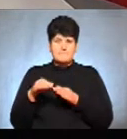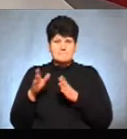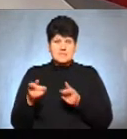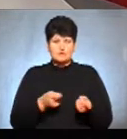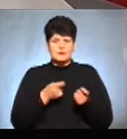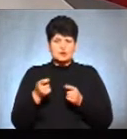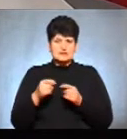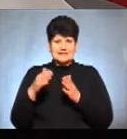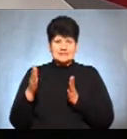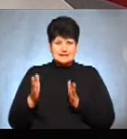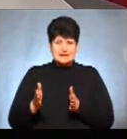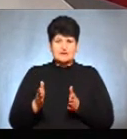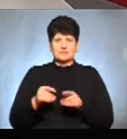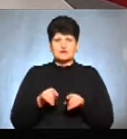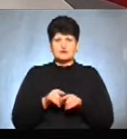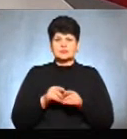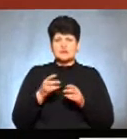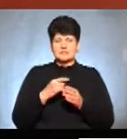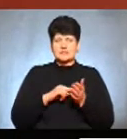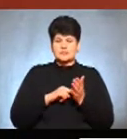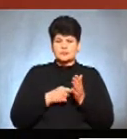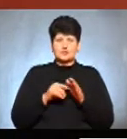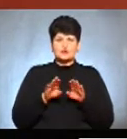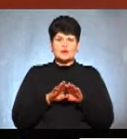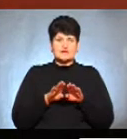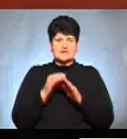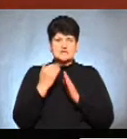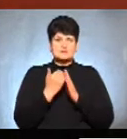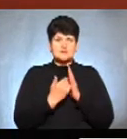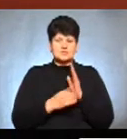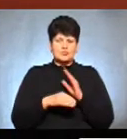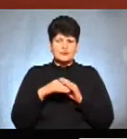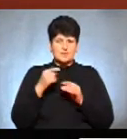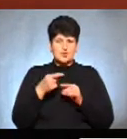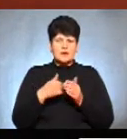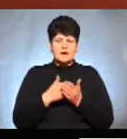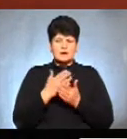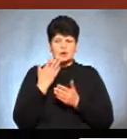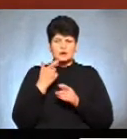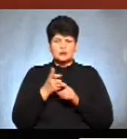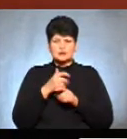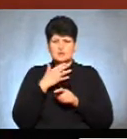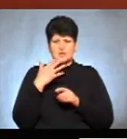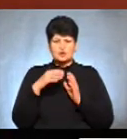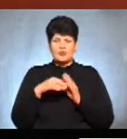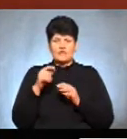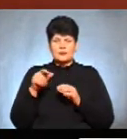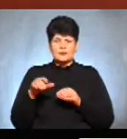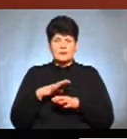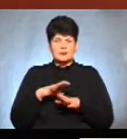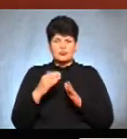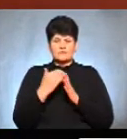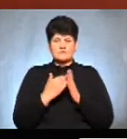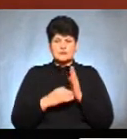Взагалі, треба, знову ж таки, раз навчити, щодо рівня списку виборців, його якості. Коли дуже багато виборців не було в списках